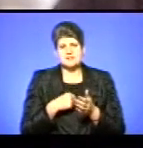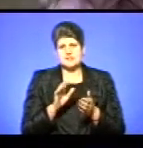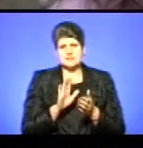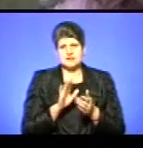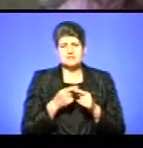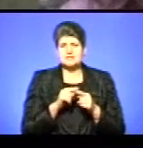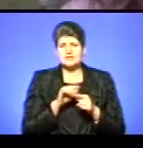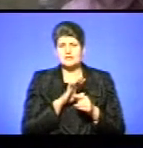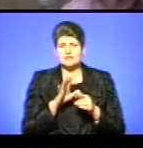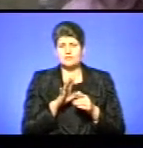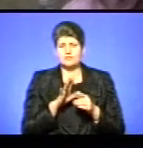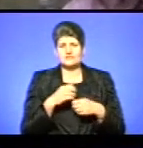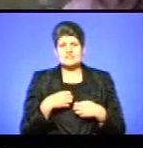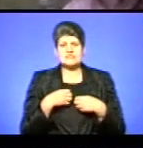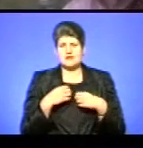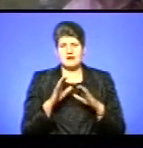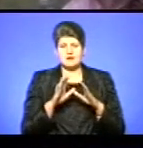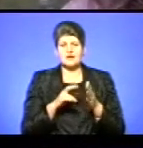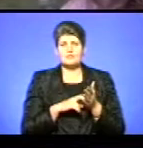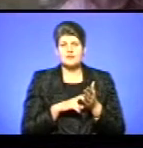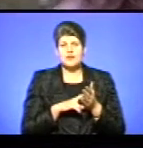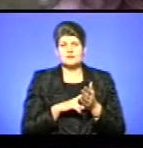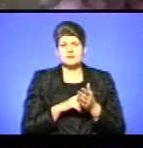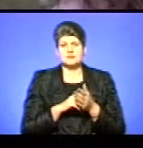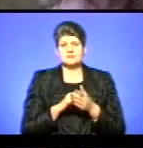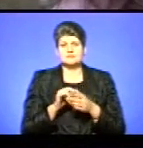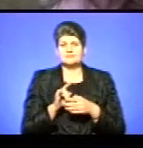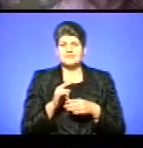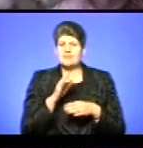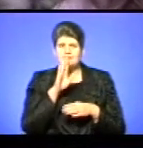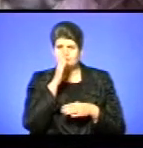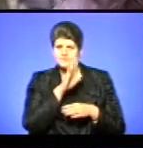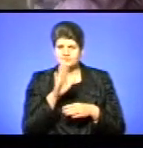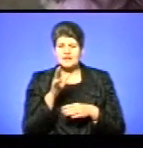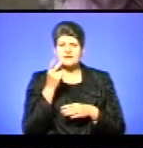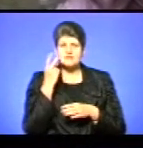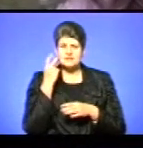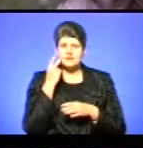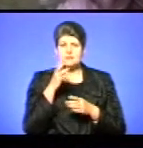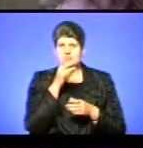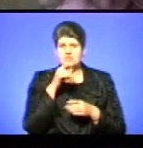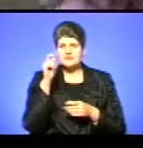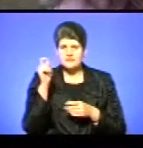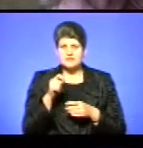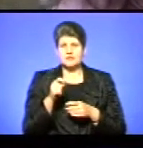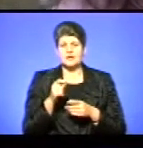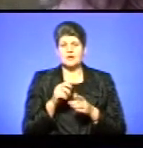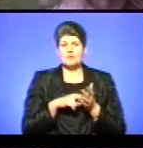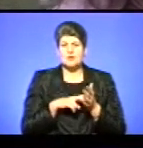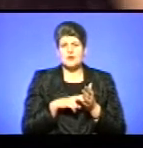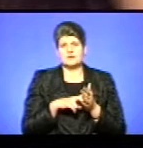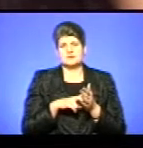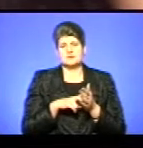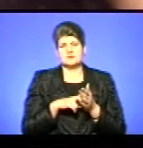не був такий фізичний аж страх. Я боялася підвести. От завжди під час революції, під час війни я боялася не справитися і боялася